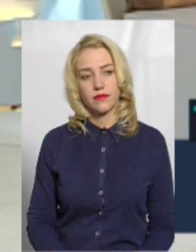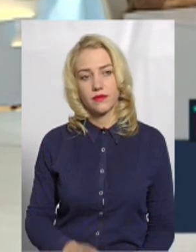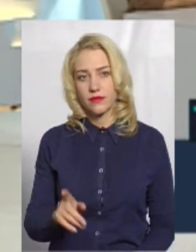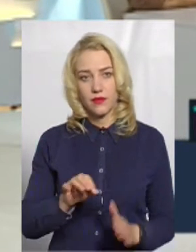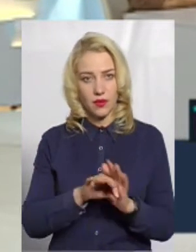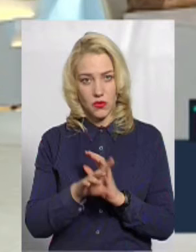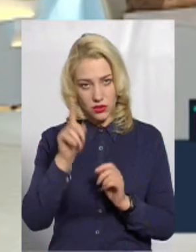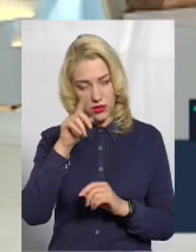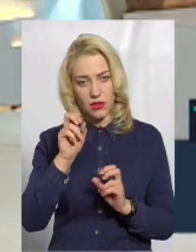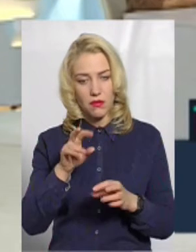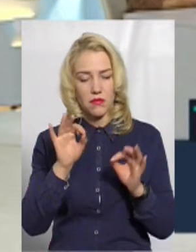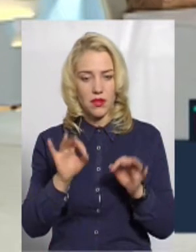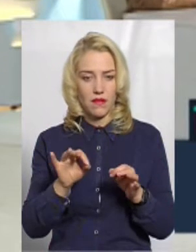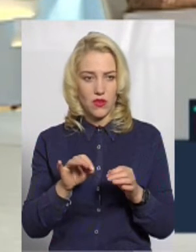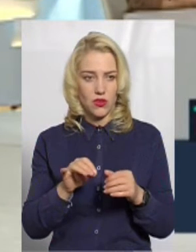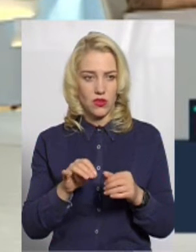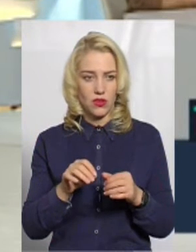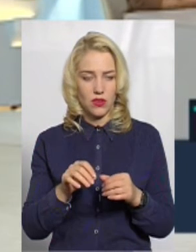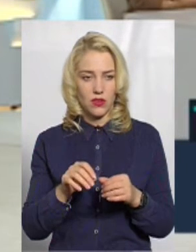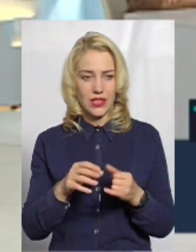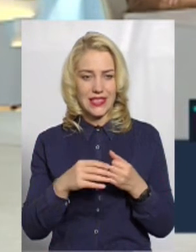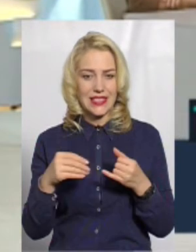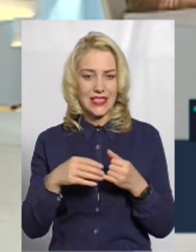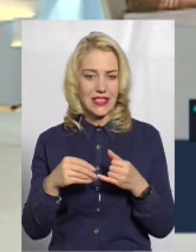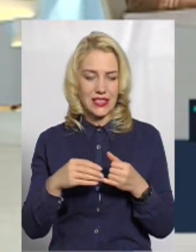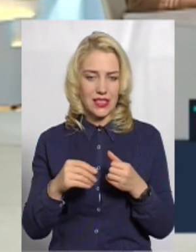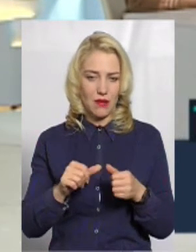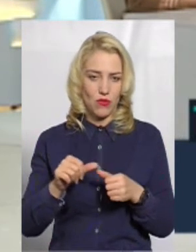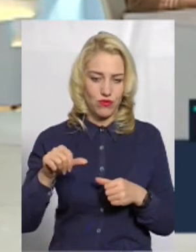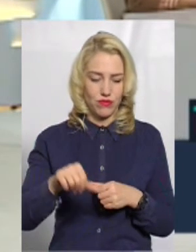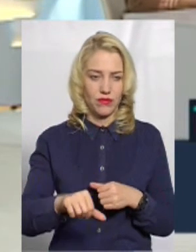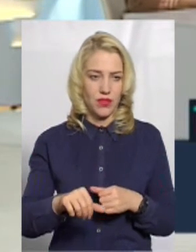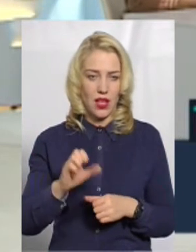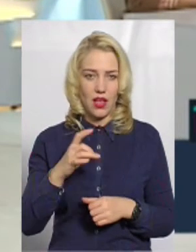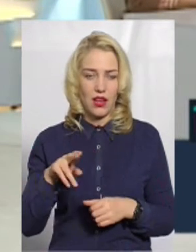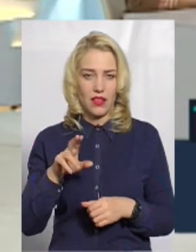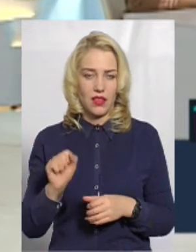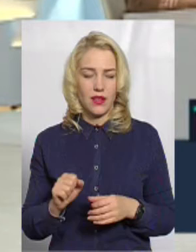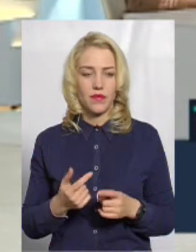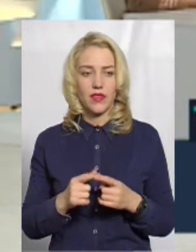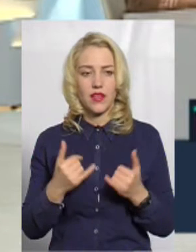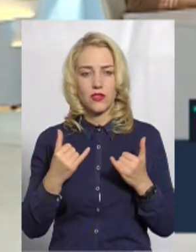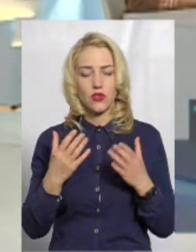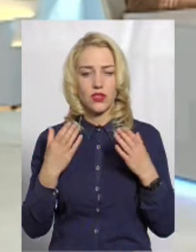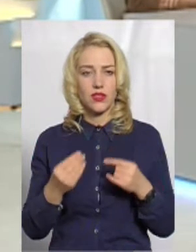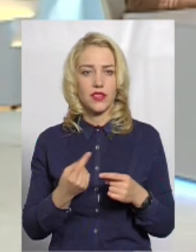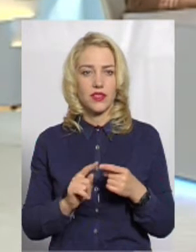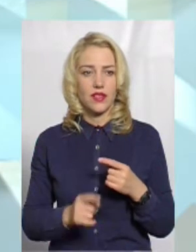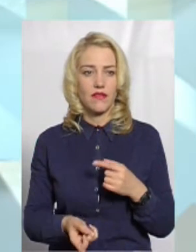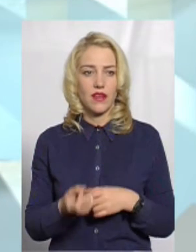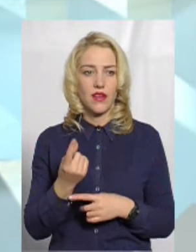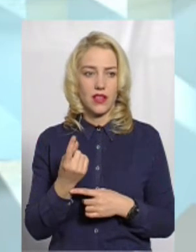підкажете, чи знаєте ви, як можна вивезти з оренди три гектари паї? На сьогоднішній день це виявляється